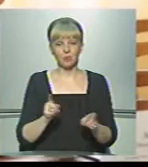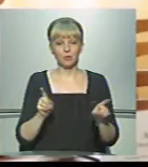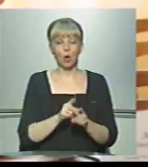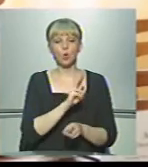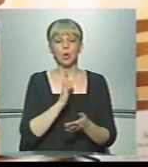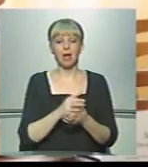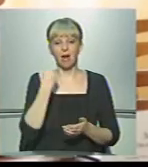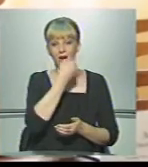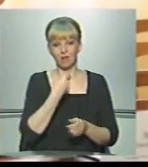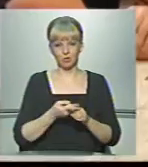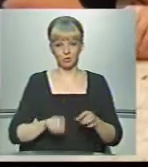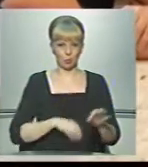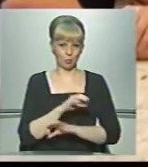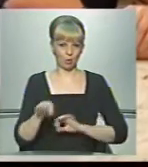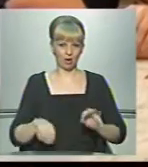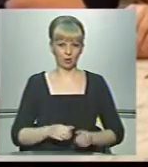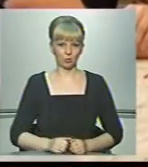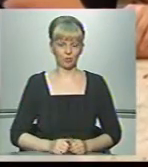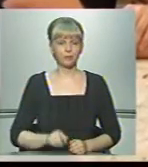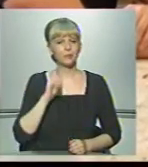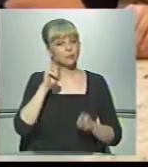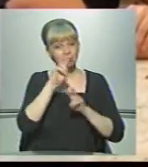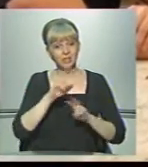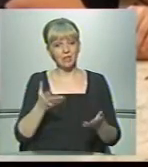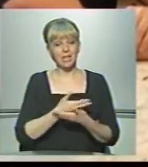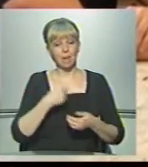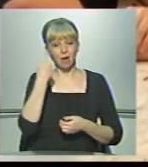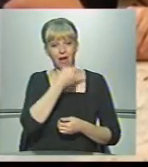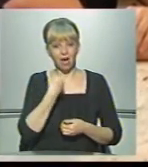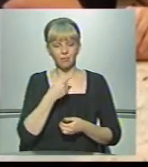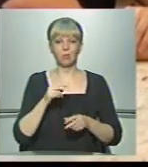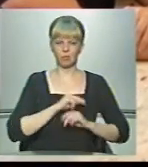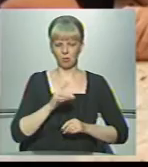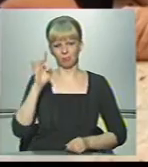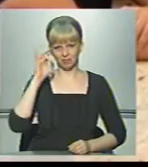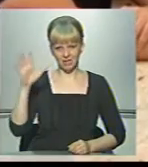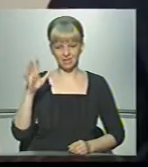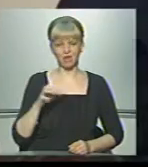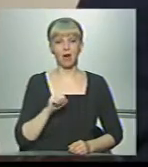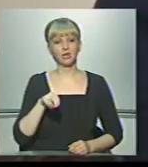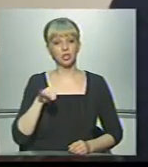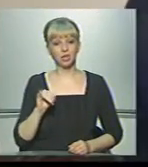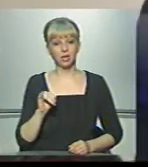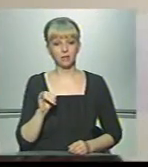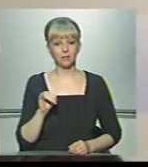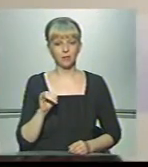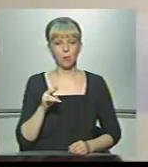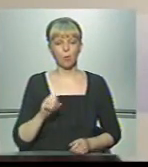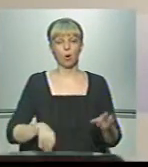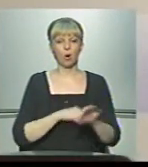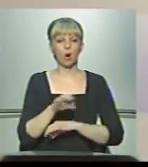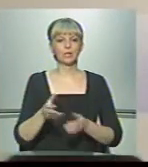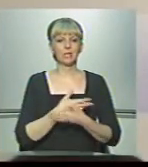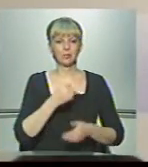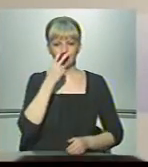хто є автором цього проєкту. Поки невідомий нам автор попрацював на славу, адже… По архітектурі, ви